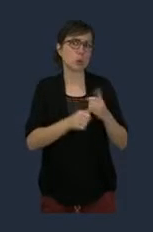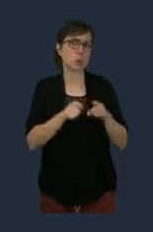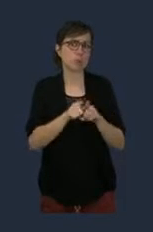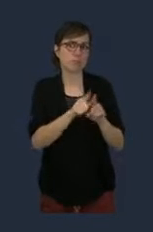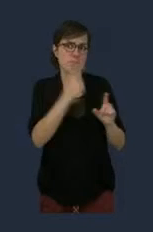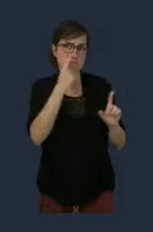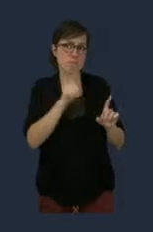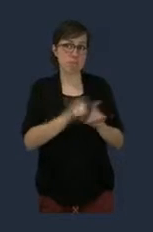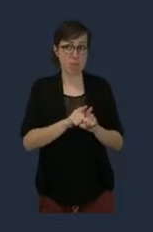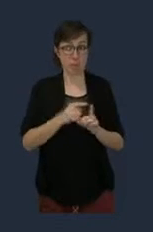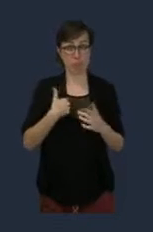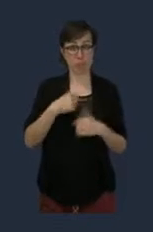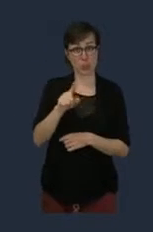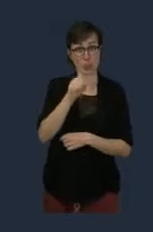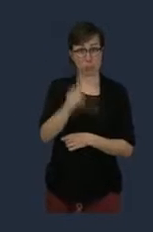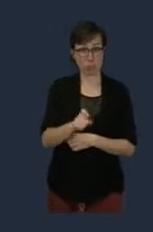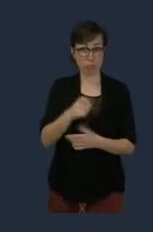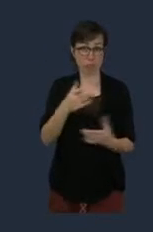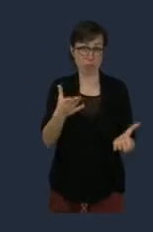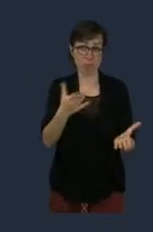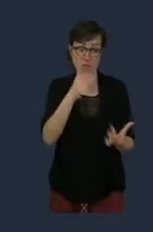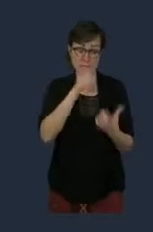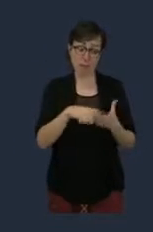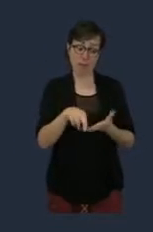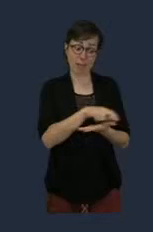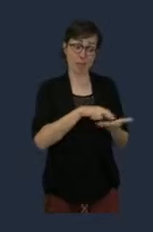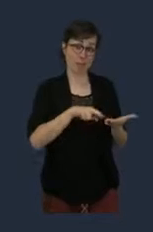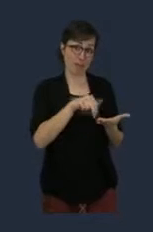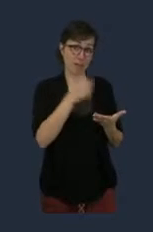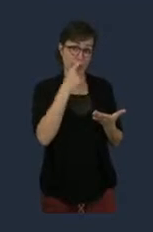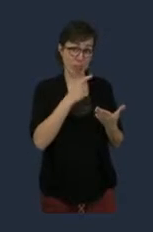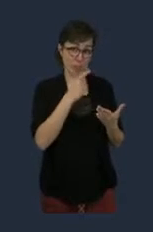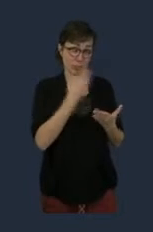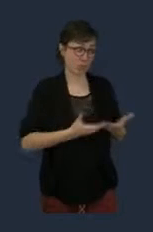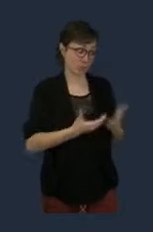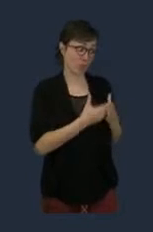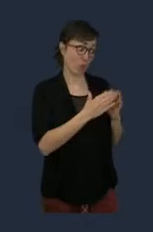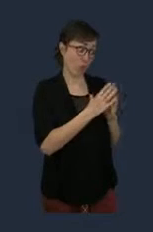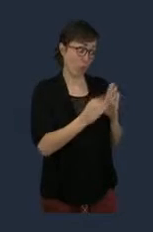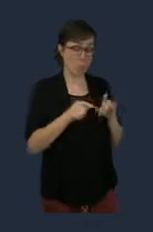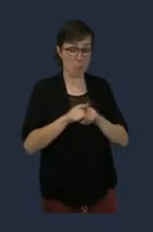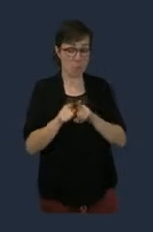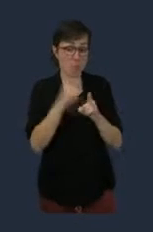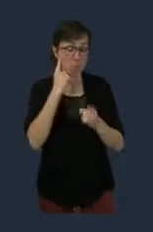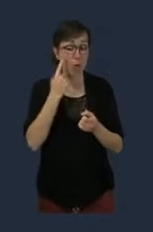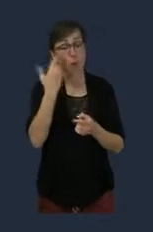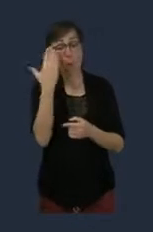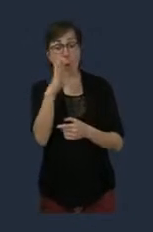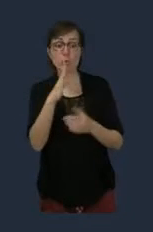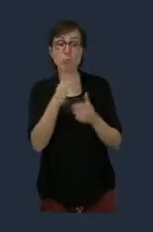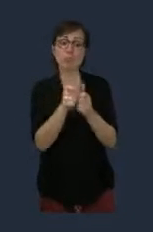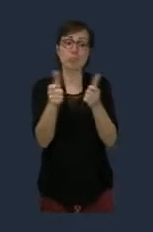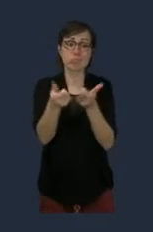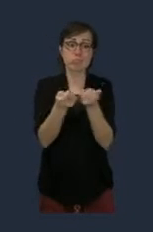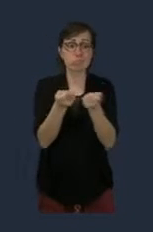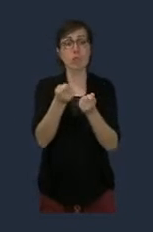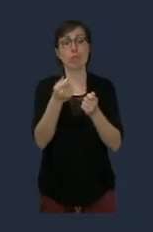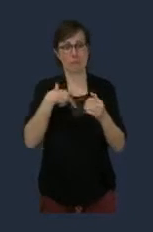que je vous pose, c'est la question de savoir si la région aura vocation à entrer dans la gestion d'autres délégataires, d'autres